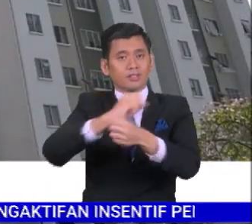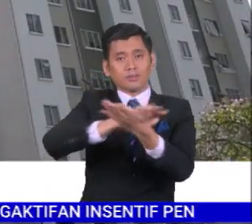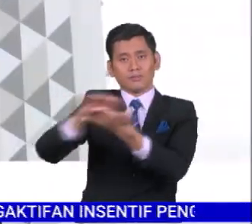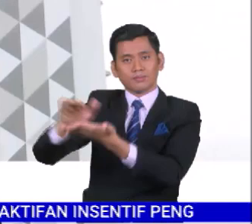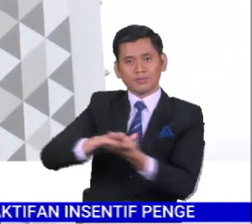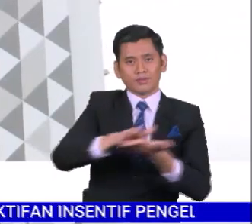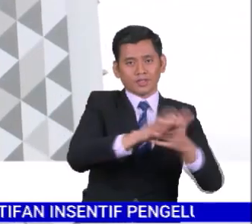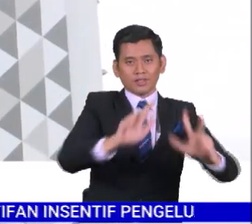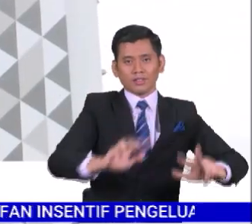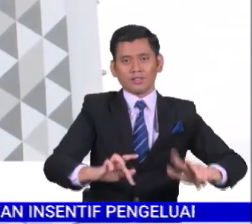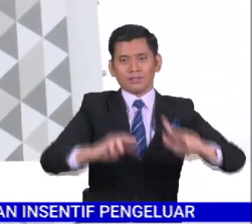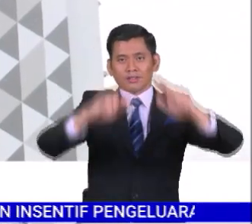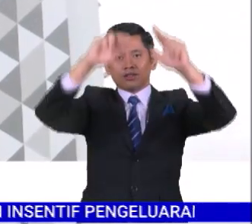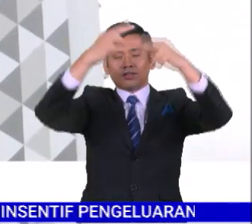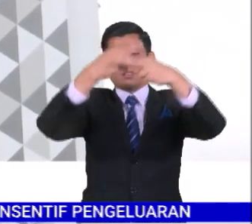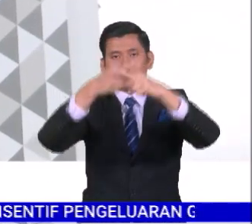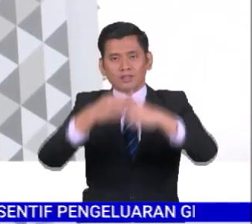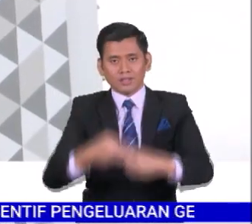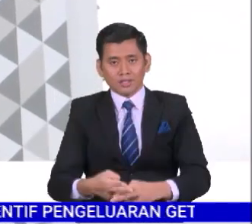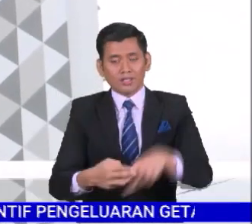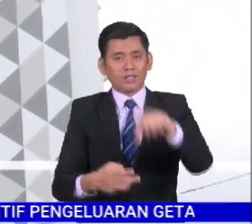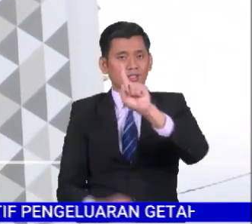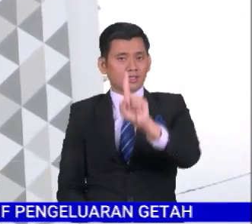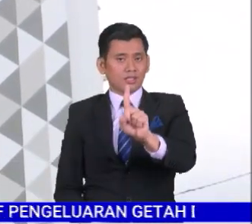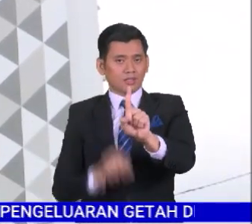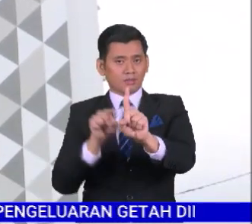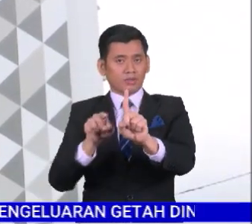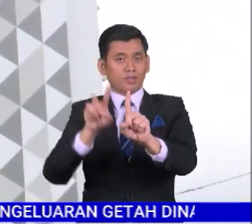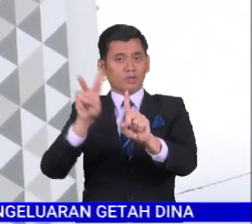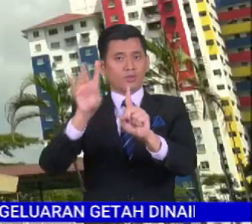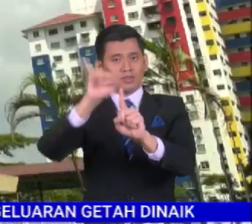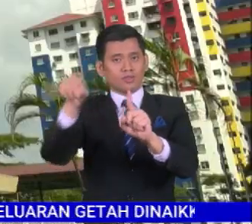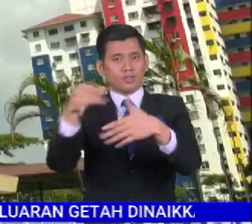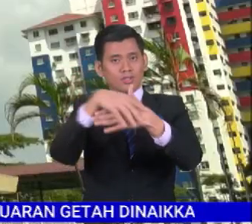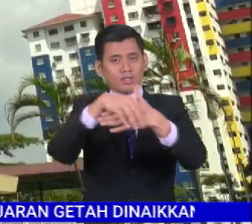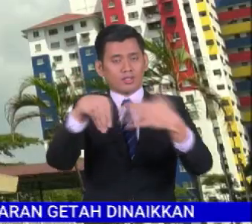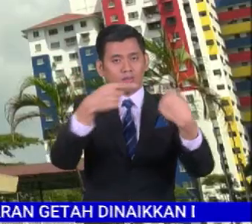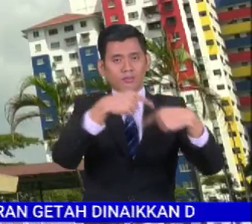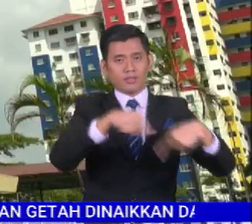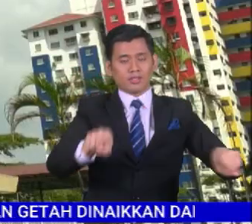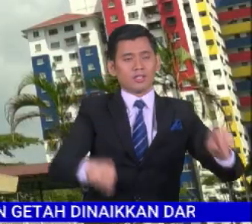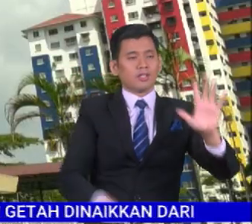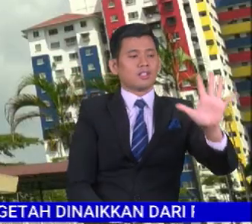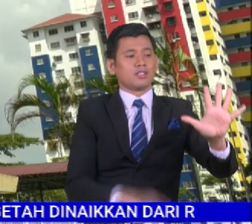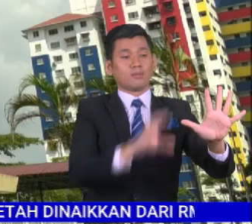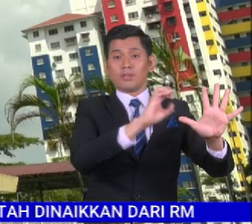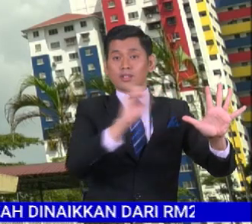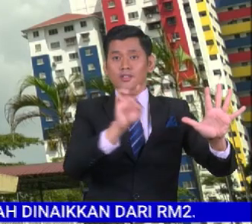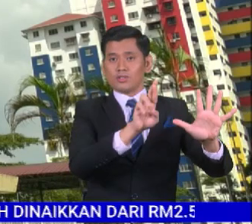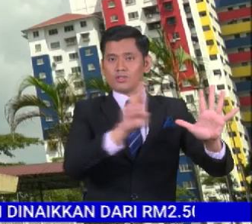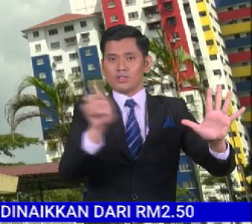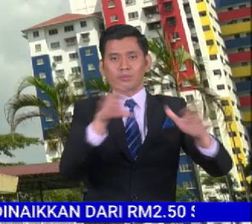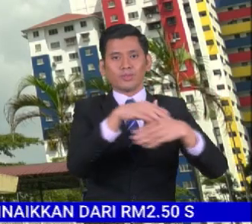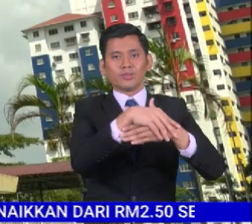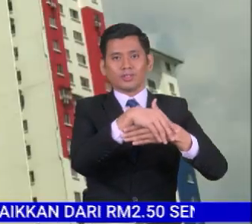pembaikan ditingkatkan kepada 1.2 juta ringgit berbanding 500 ribu ringgit.